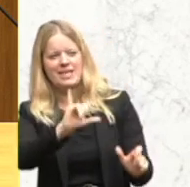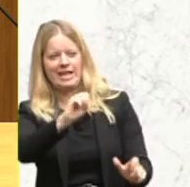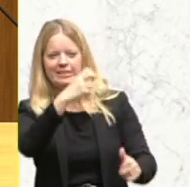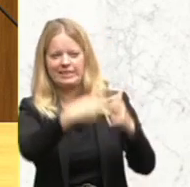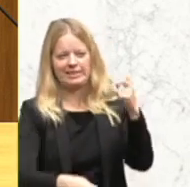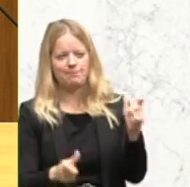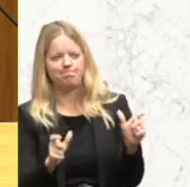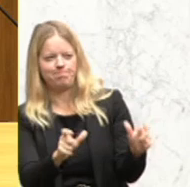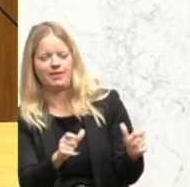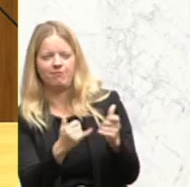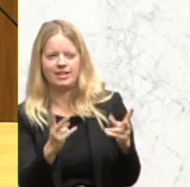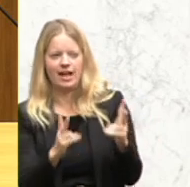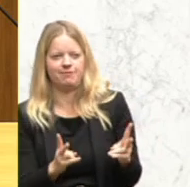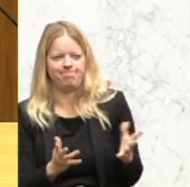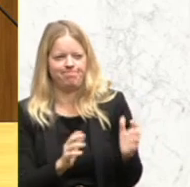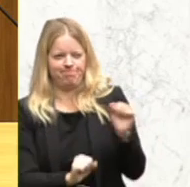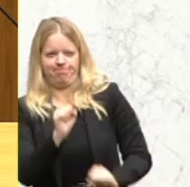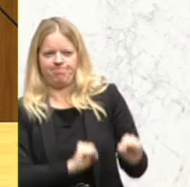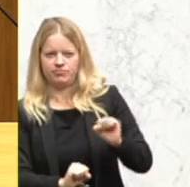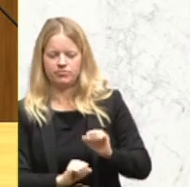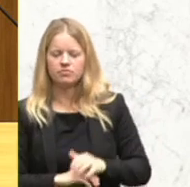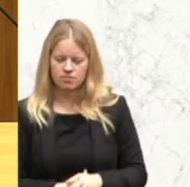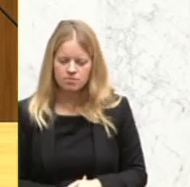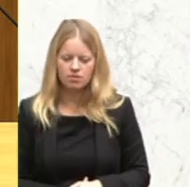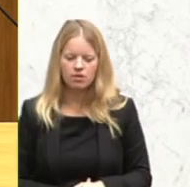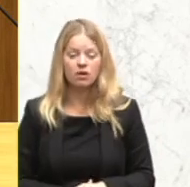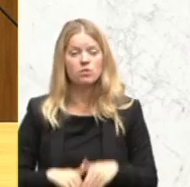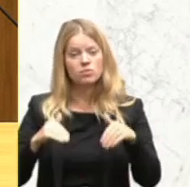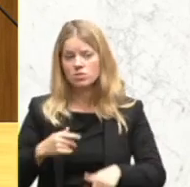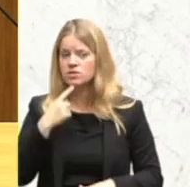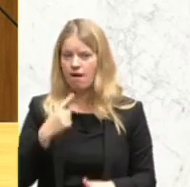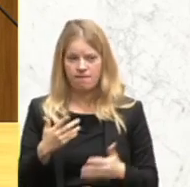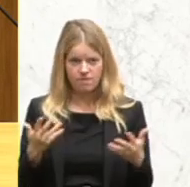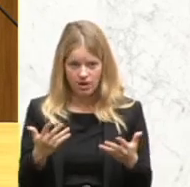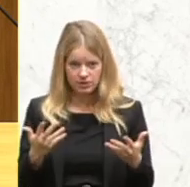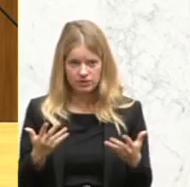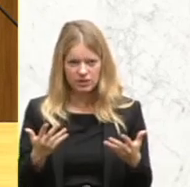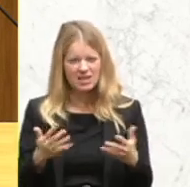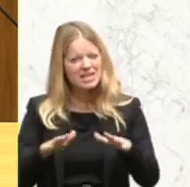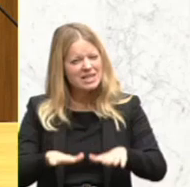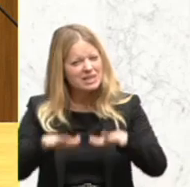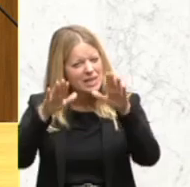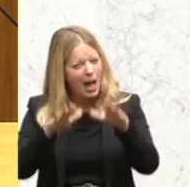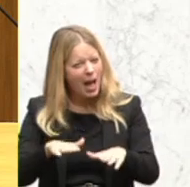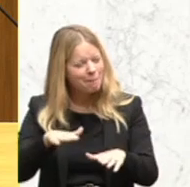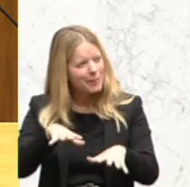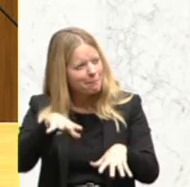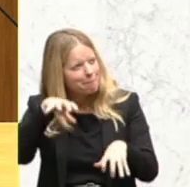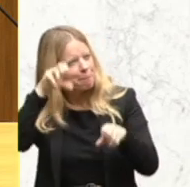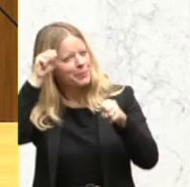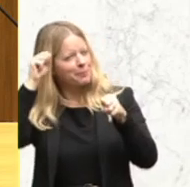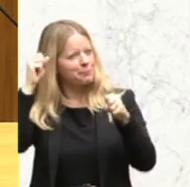dazu feststellen, dass ein zentrales Problem die Nicht-Fassbarkeit des Islam ist. Ein Beispiel dazu.